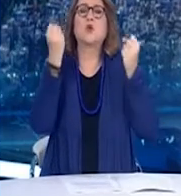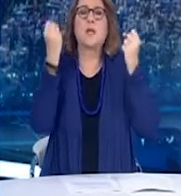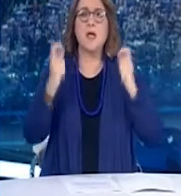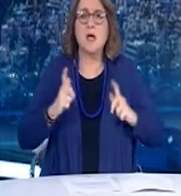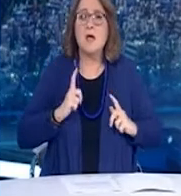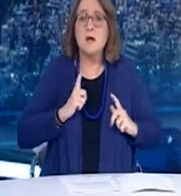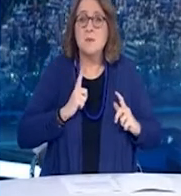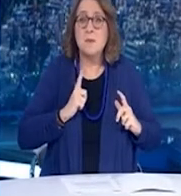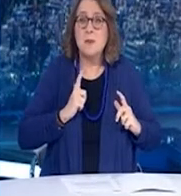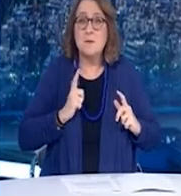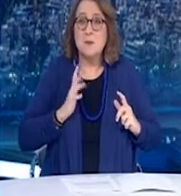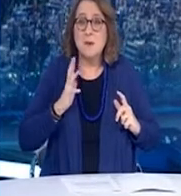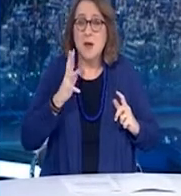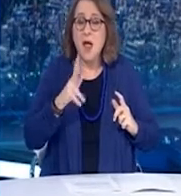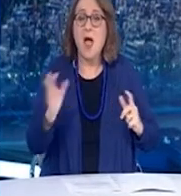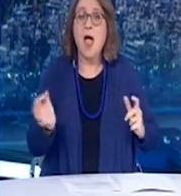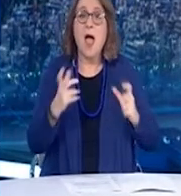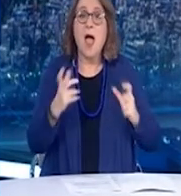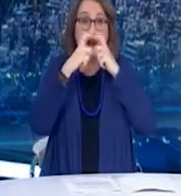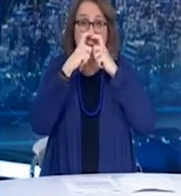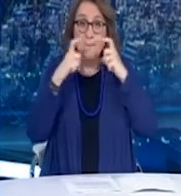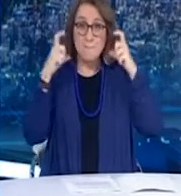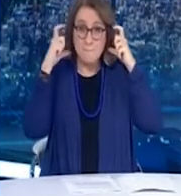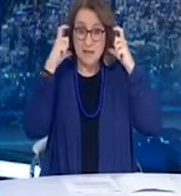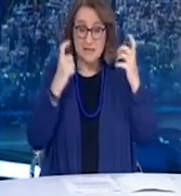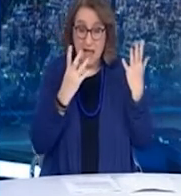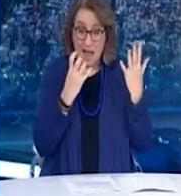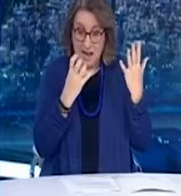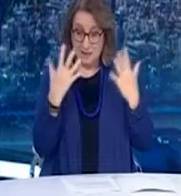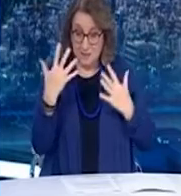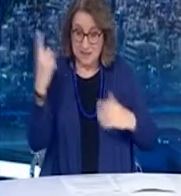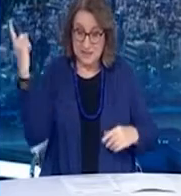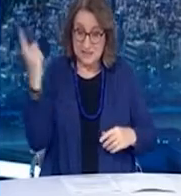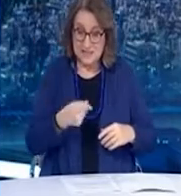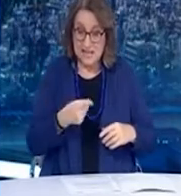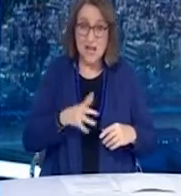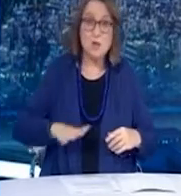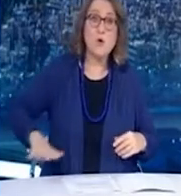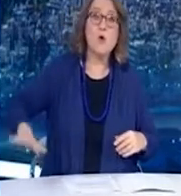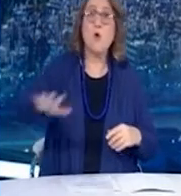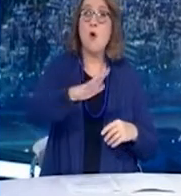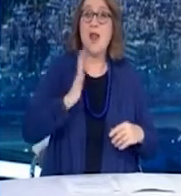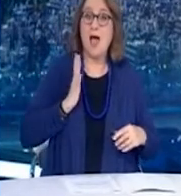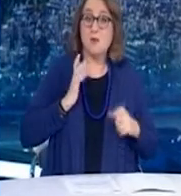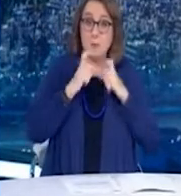η φύση της μάσκας φτάσει στο 95% του πολιτισμού, ίσως τα lockdown δεν θα χρειάζονται πια.